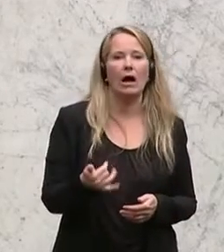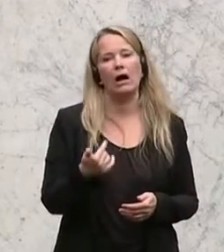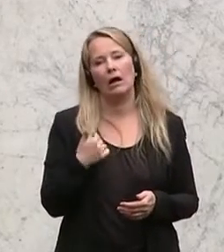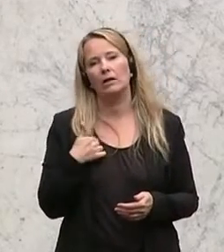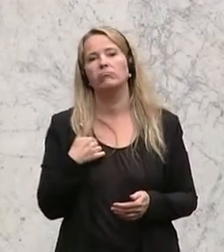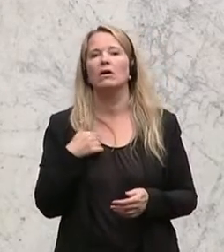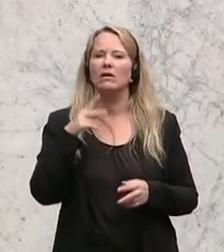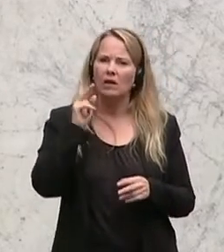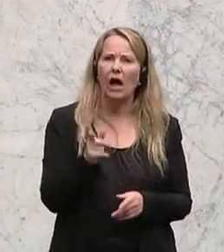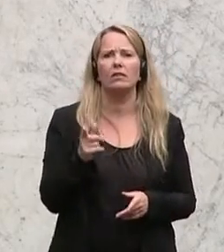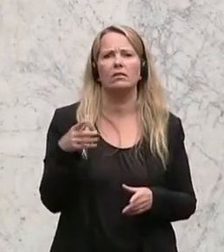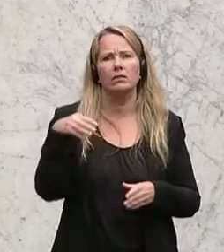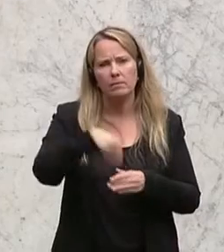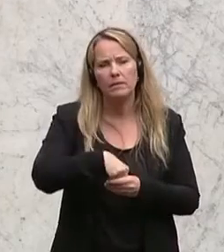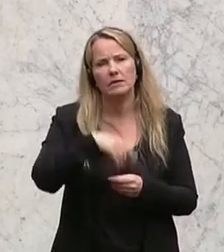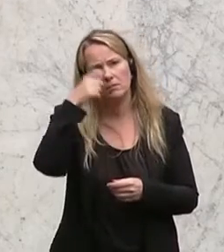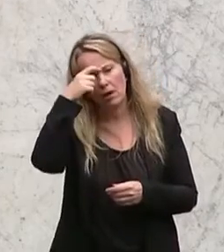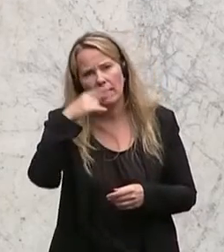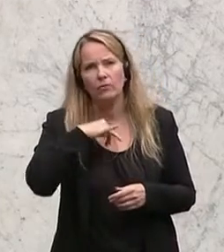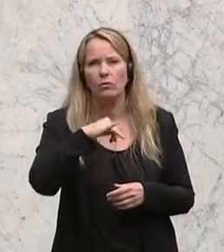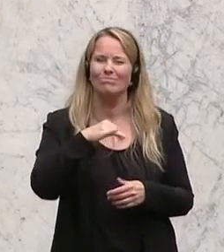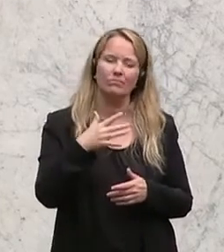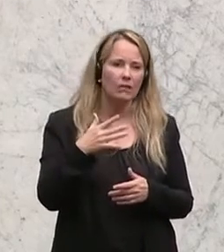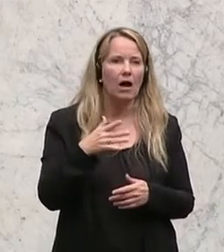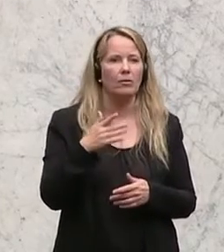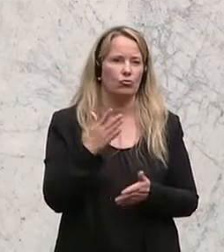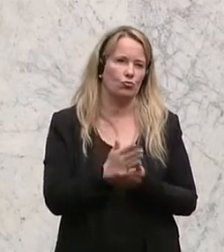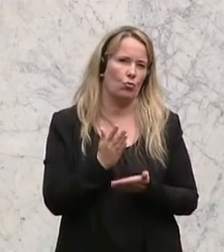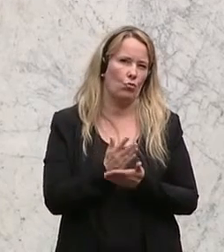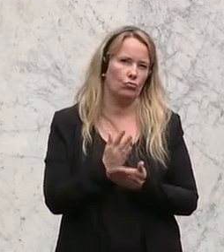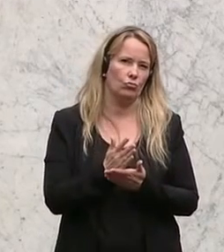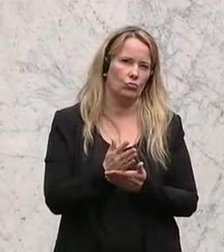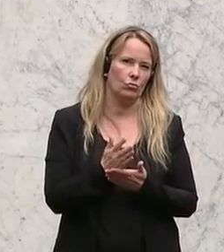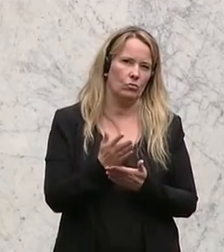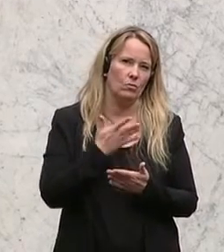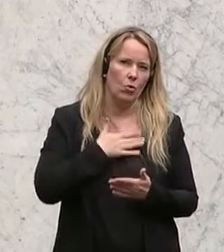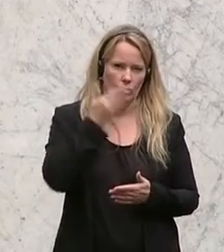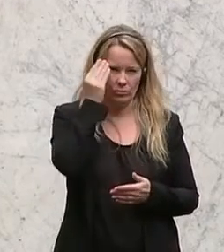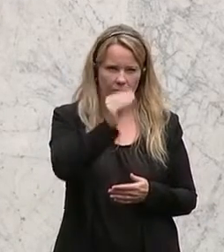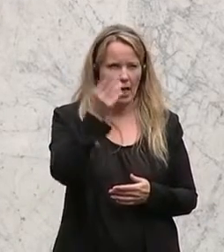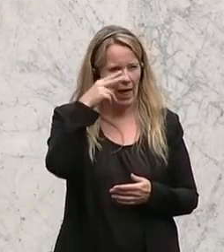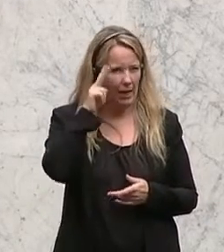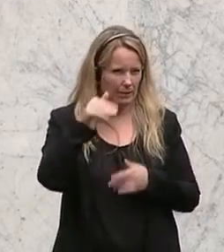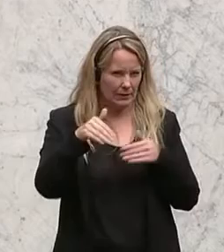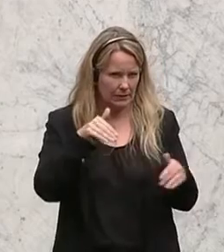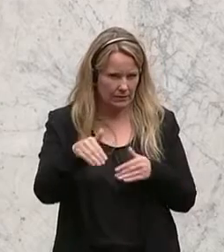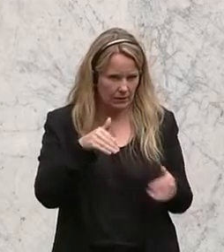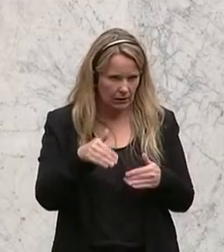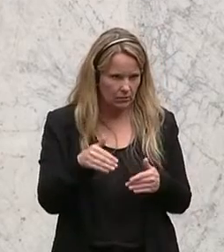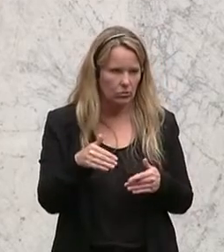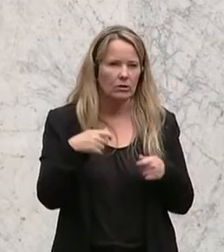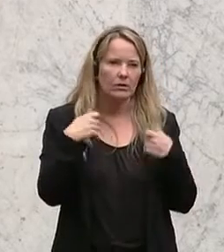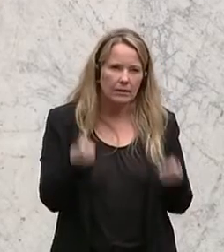mag notwendig sein. Aber was wir bei dem Punkt schon auch anmerken wollen, Herr Minister, ist, es gibt